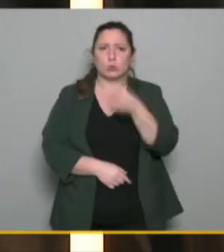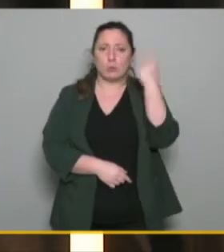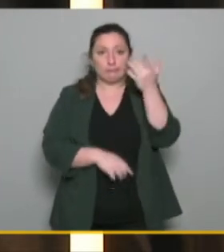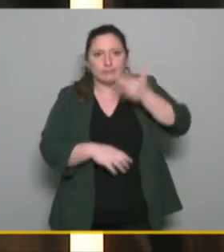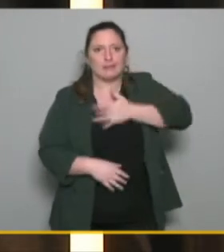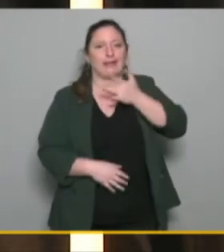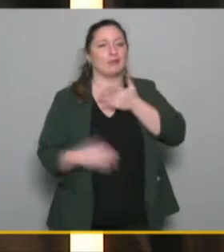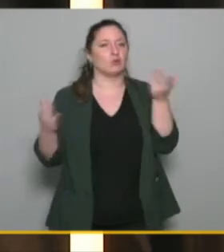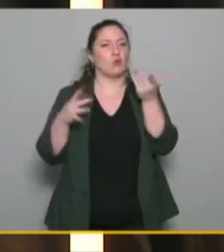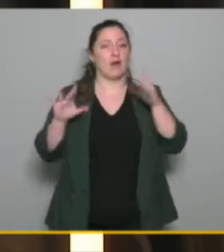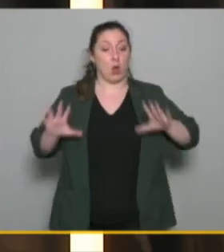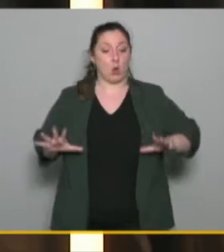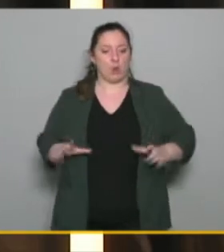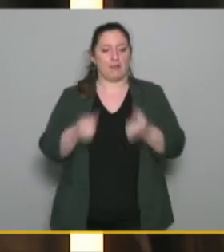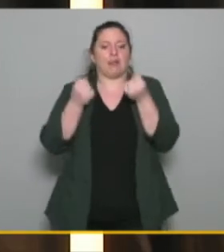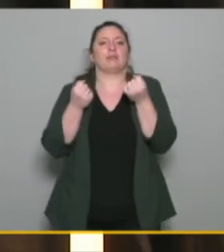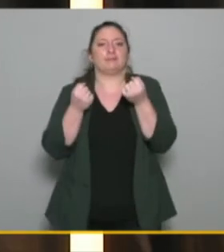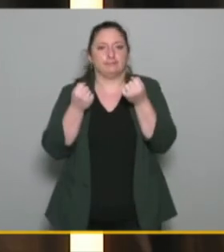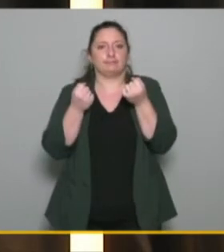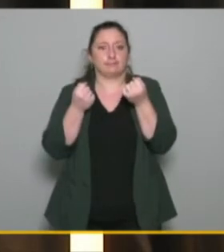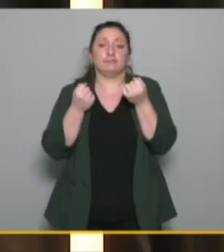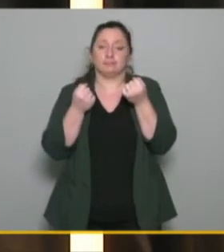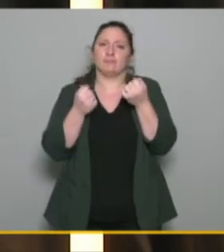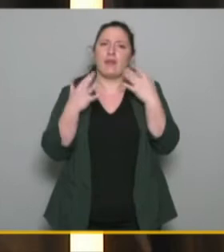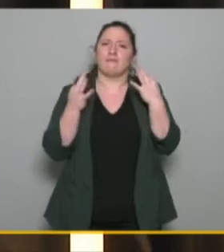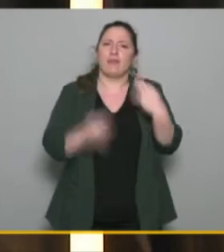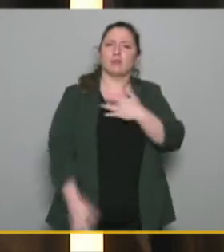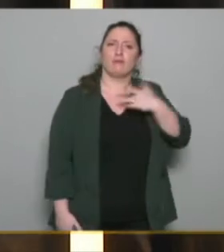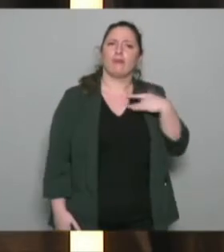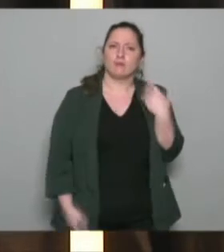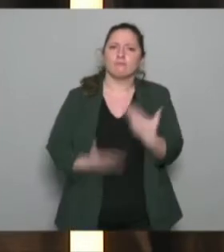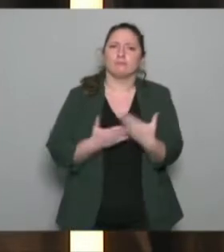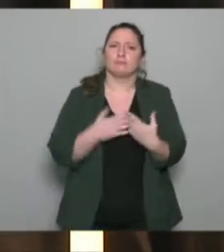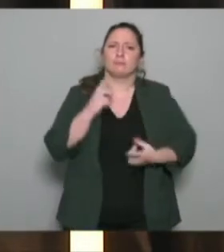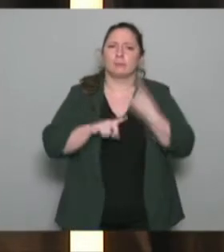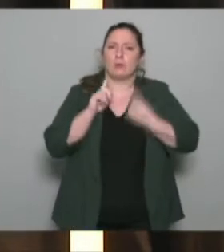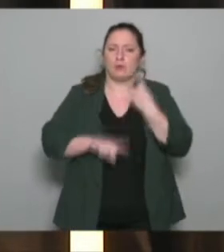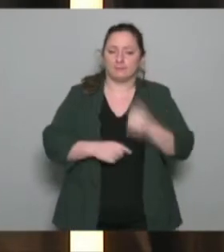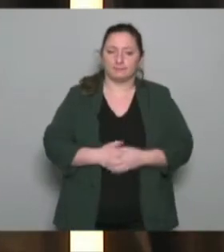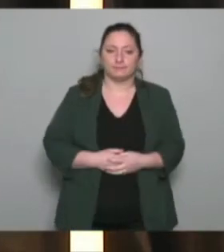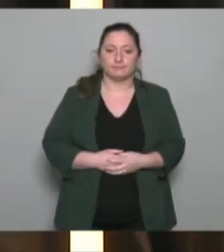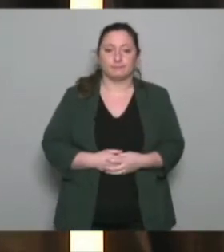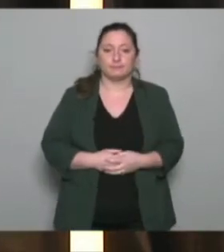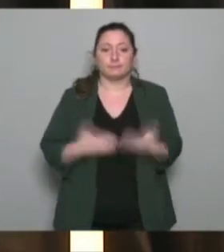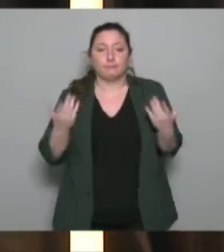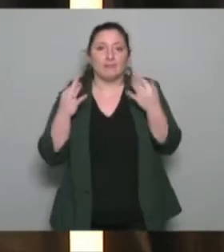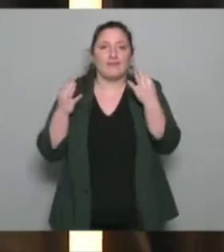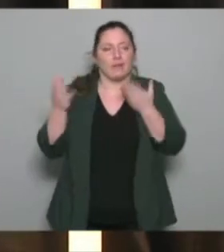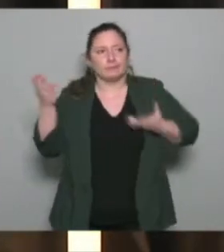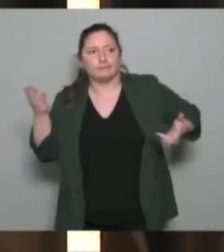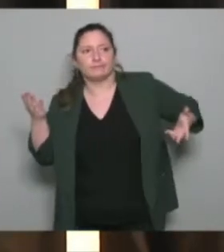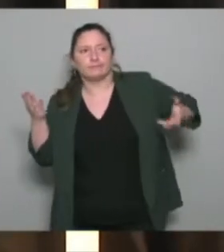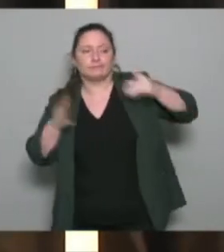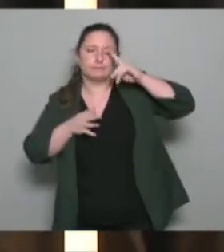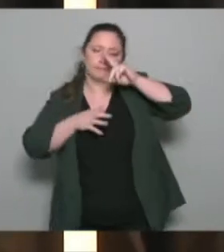c'est un sujet important, notamment en matière de santé. Et pour pouvoir répondre en tout cas à toutes ces questions et pour être dans la continuité